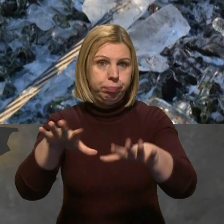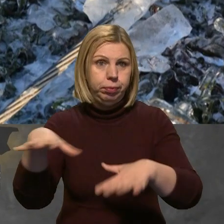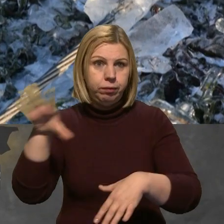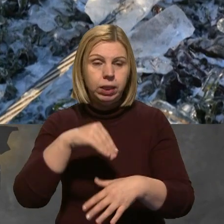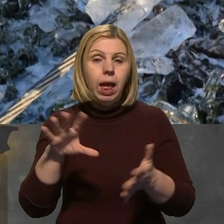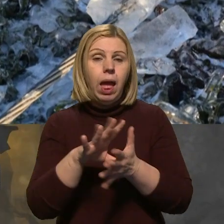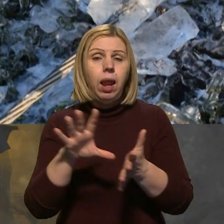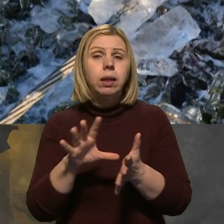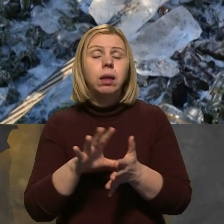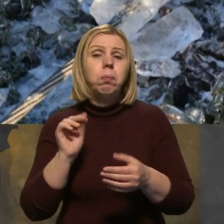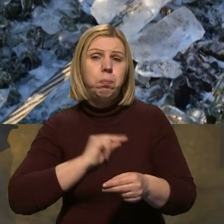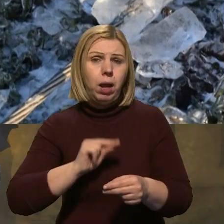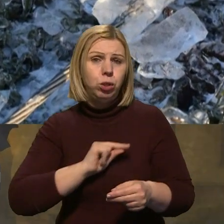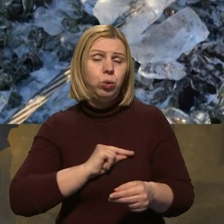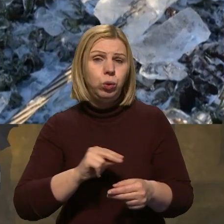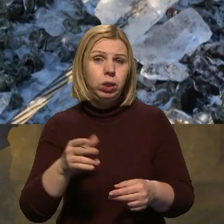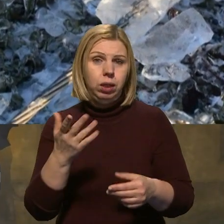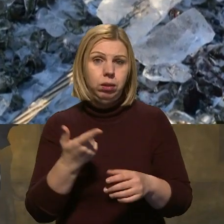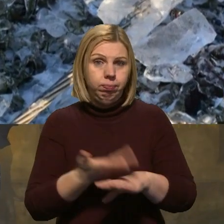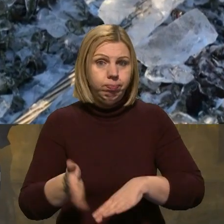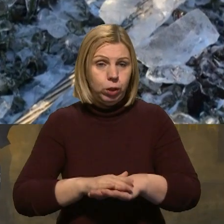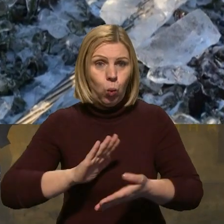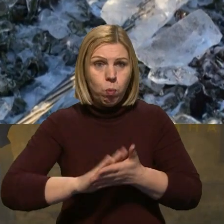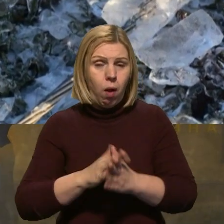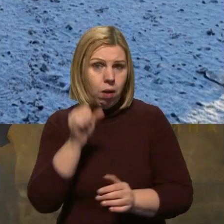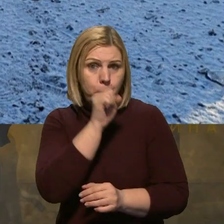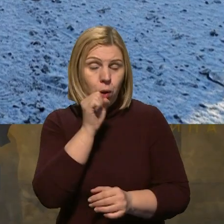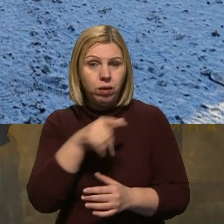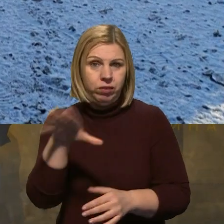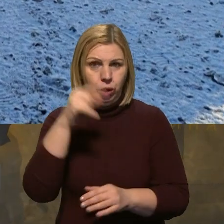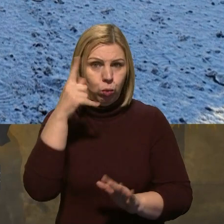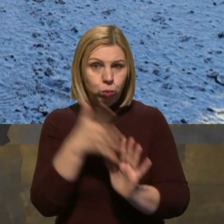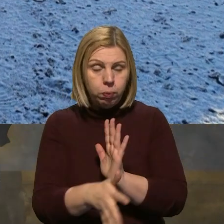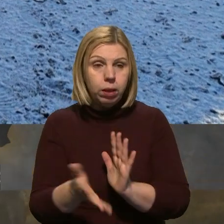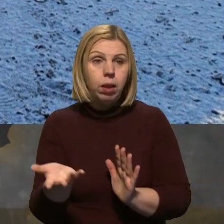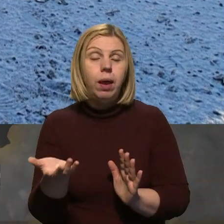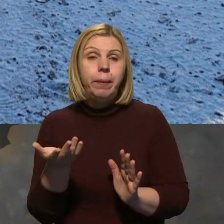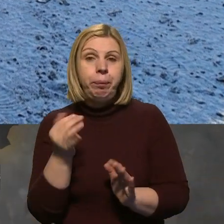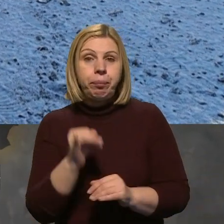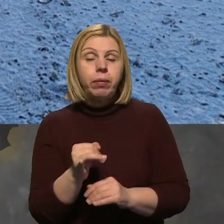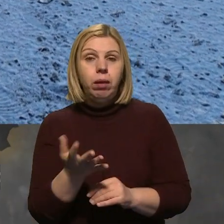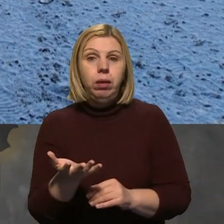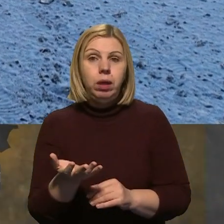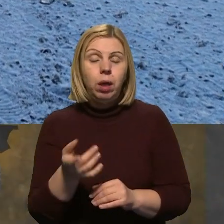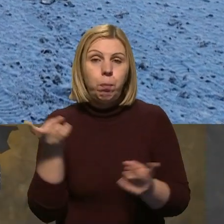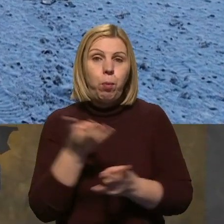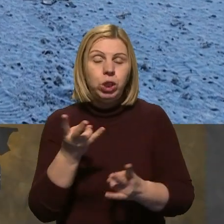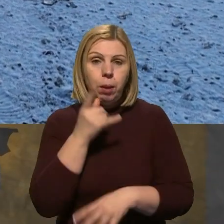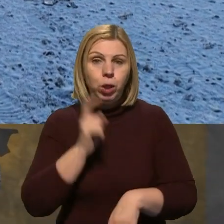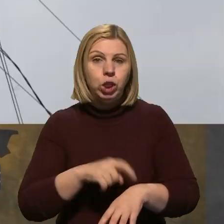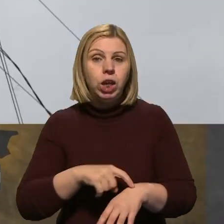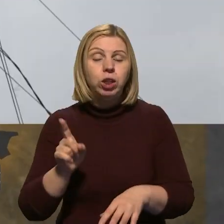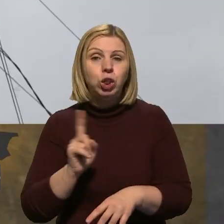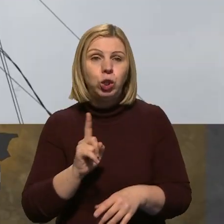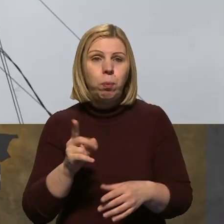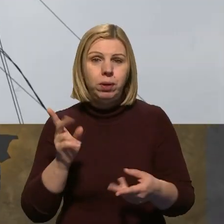Енергетики працюють в регіонах в досить складних умовах, як ви розумієте, і потрібен час для того, щоб